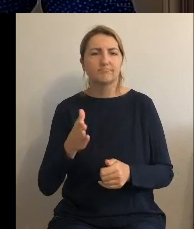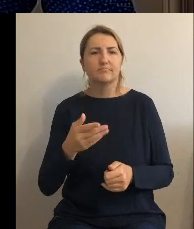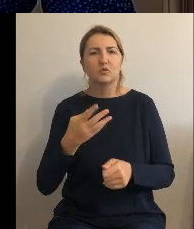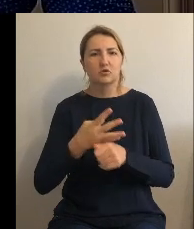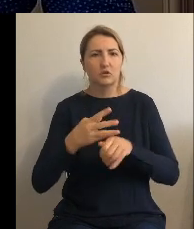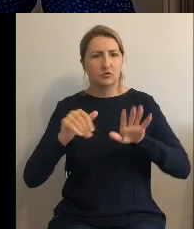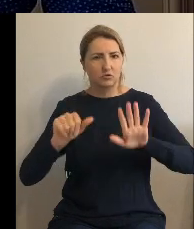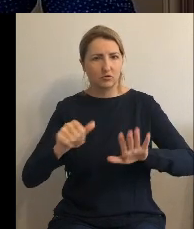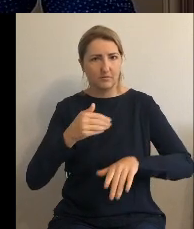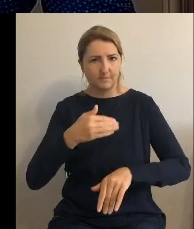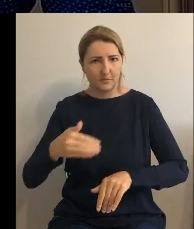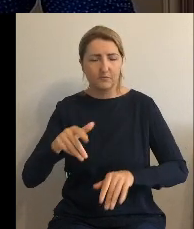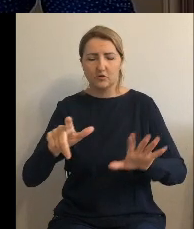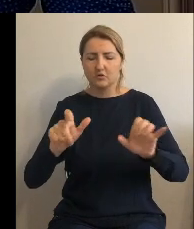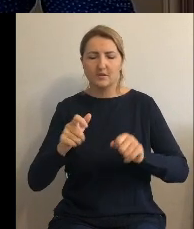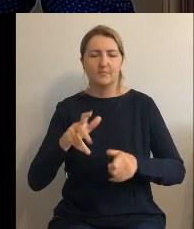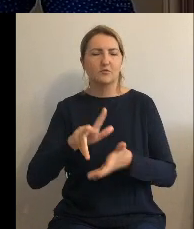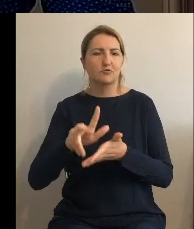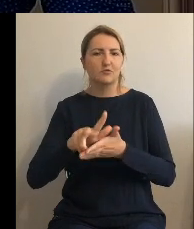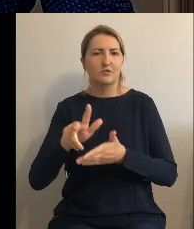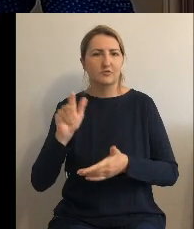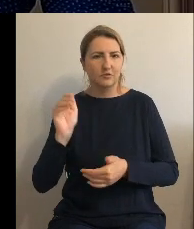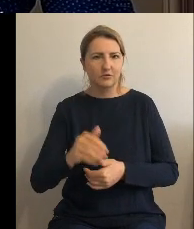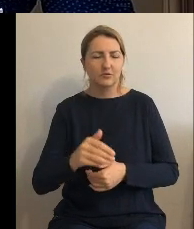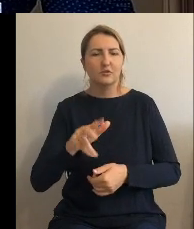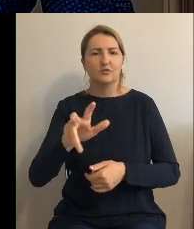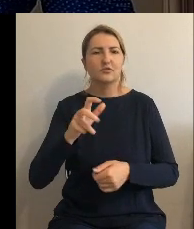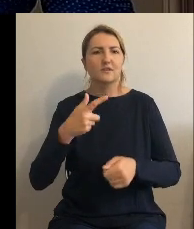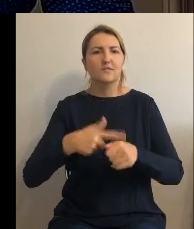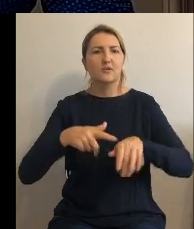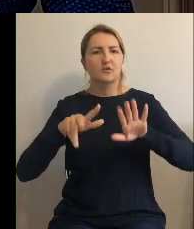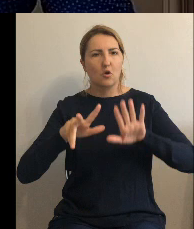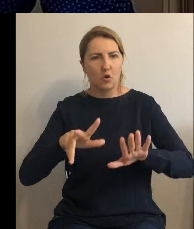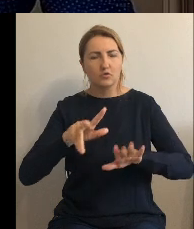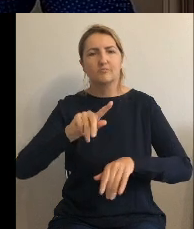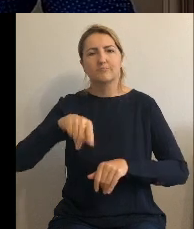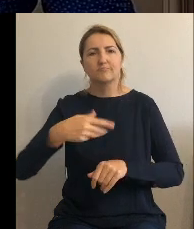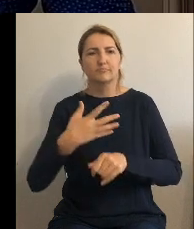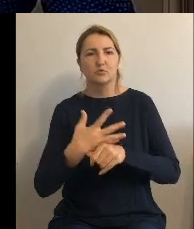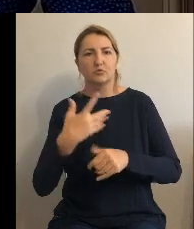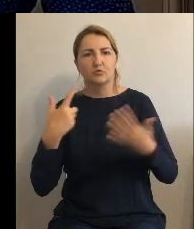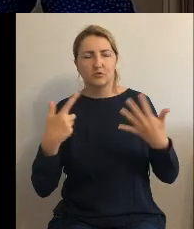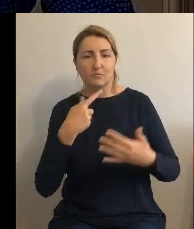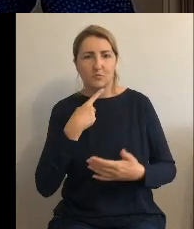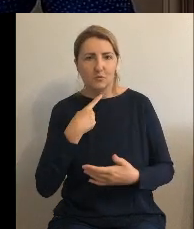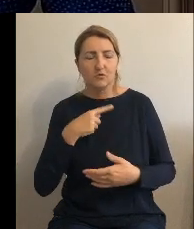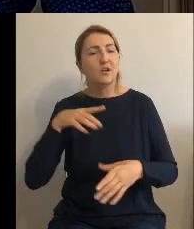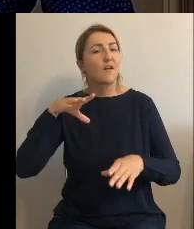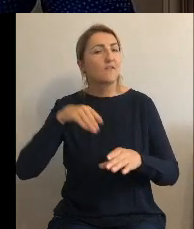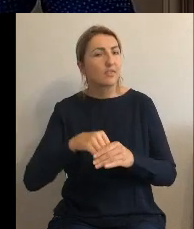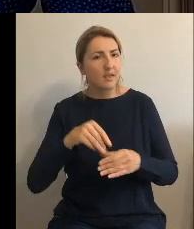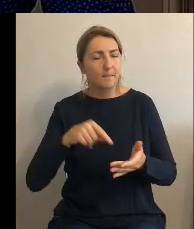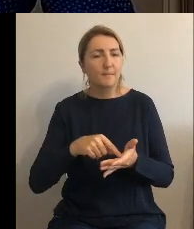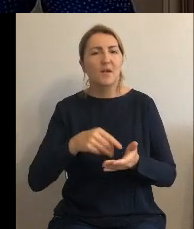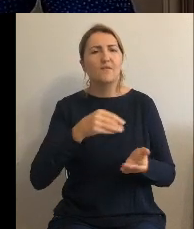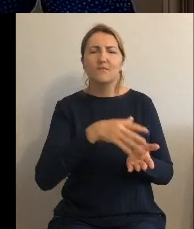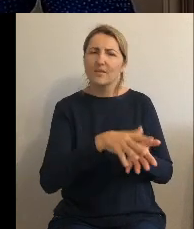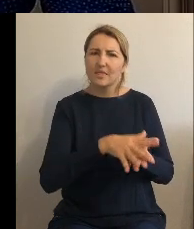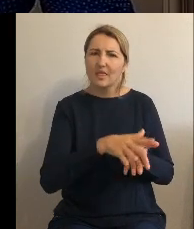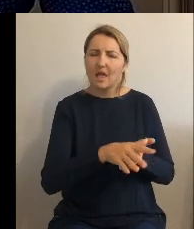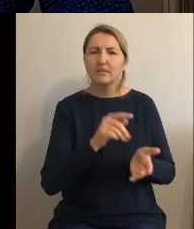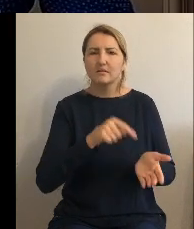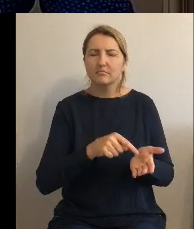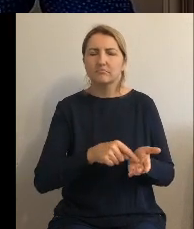713 328,57 zł. Z tego punkt jeden jeden. Wydatki bieżące w wysokości 34